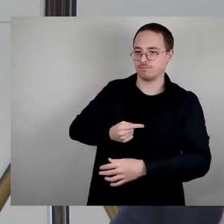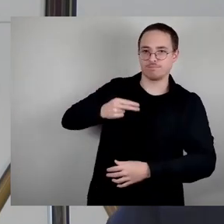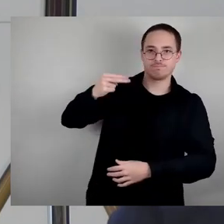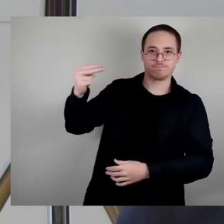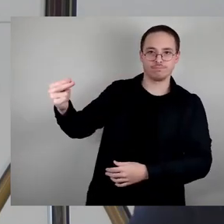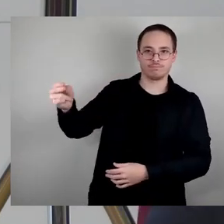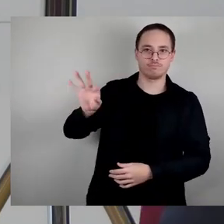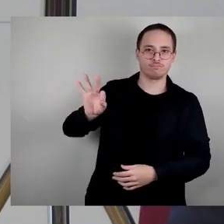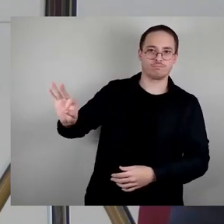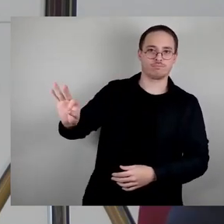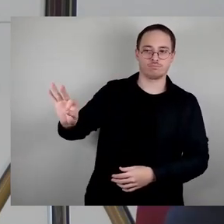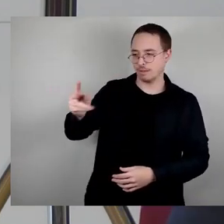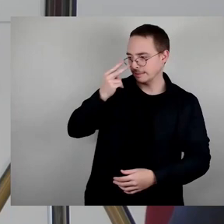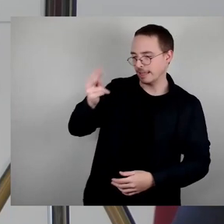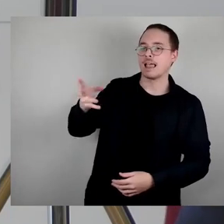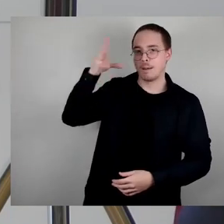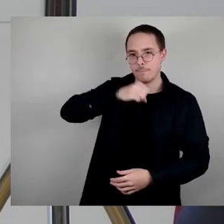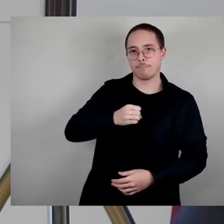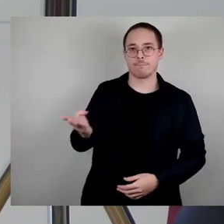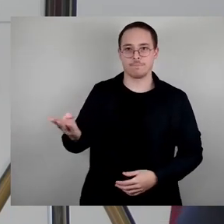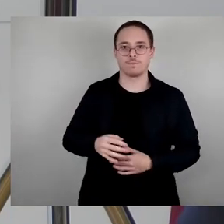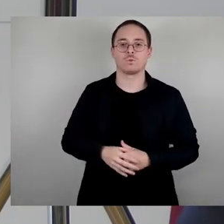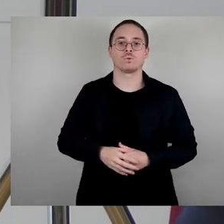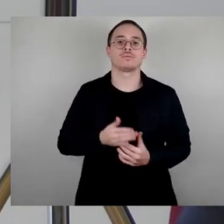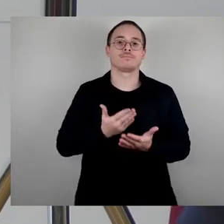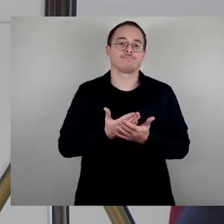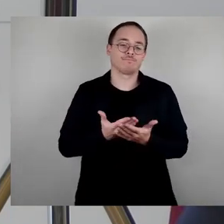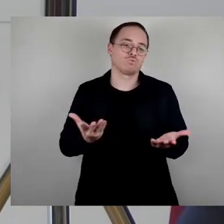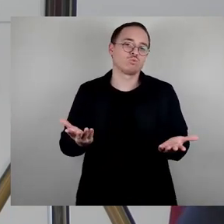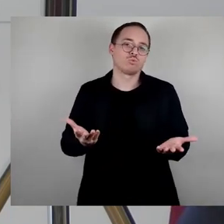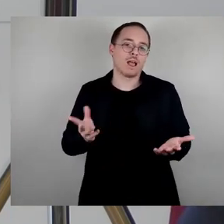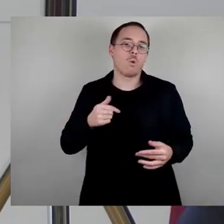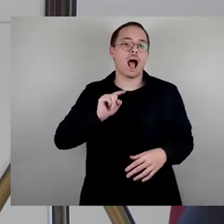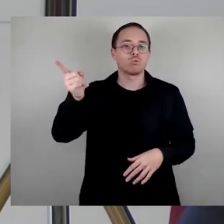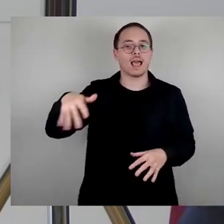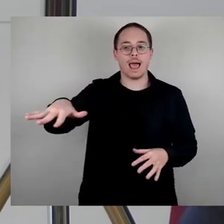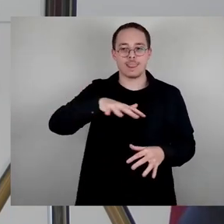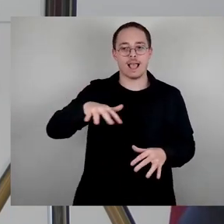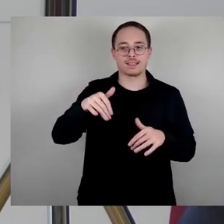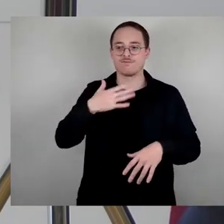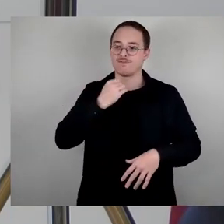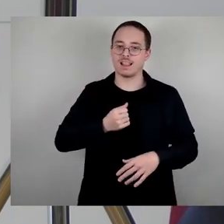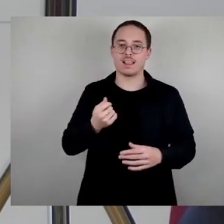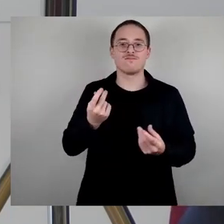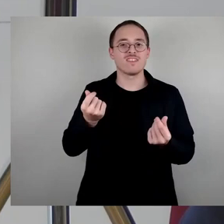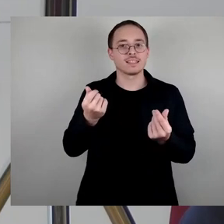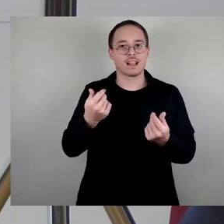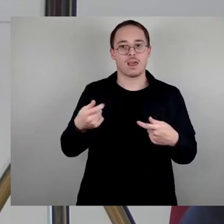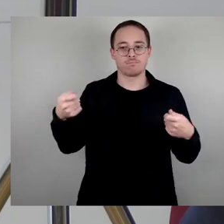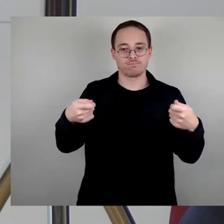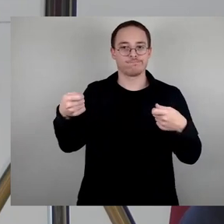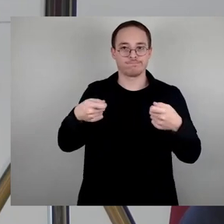der Ansatz im Zuge der Herstellung der Außenanlagen auch dort finanzielle Mittel einzuplanen und dann dort die